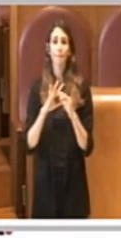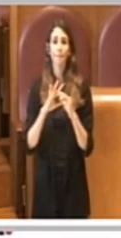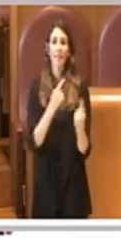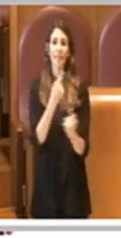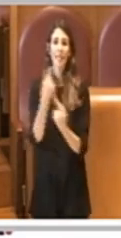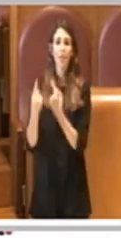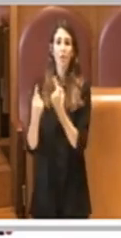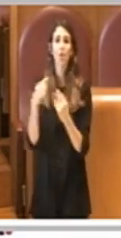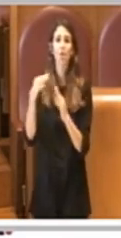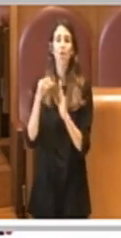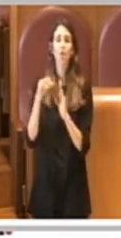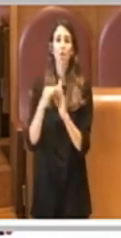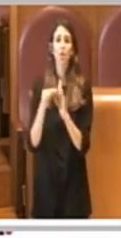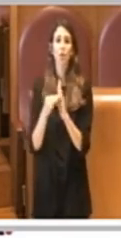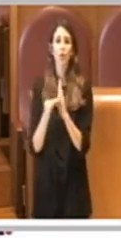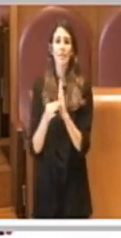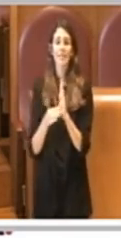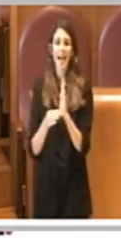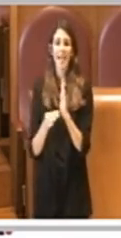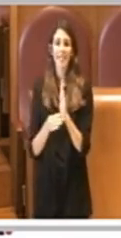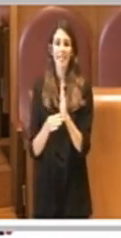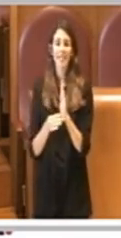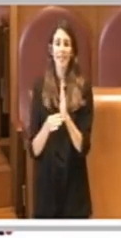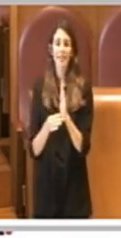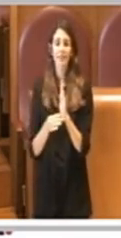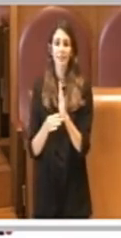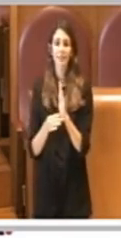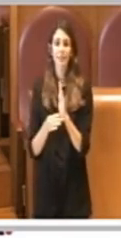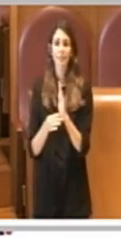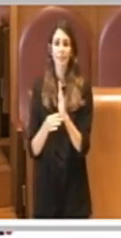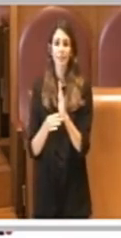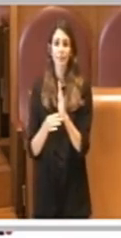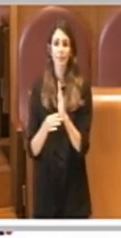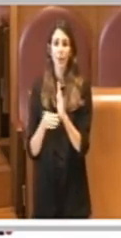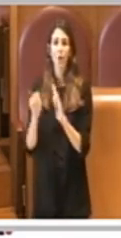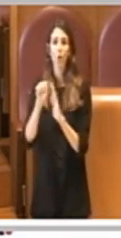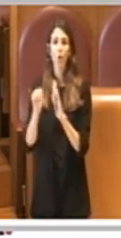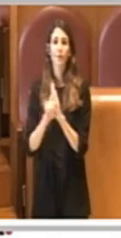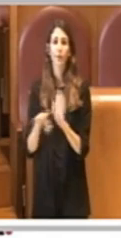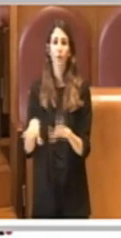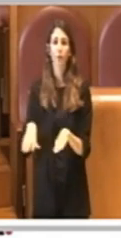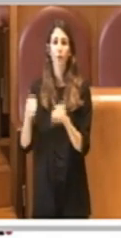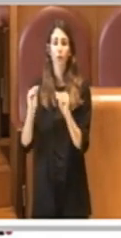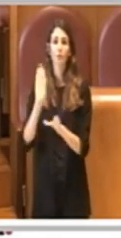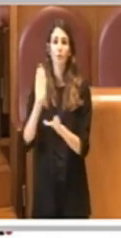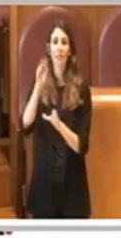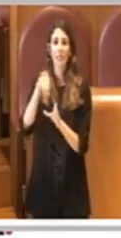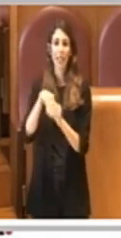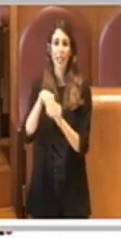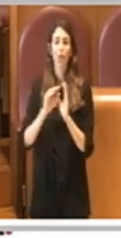richiesta di sostensiva stessa che sono inerenti alla